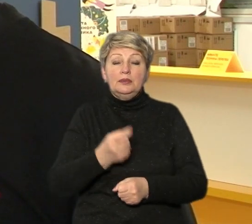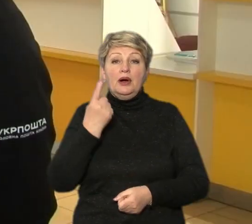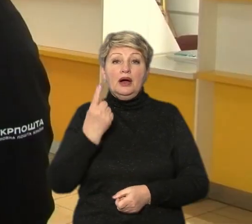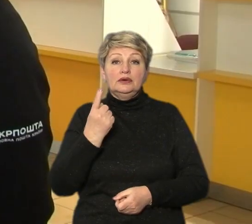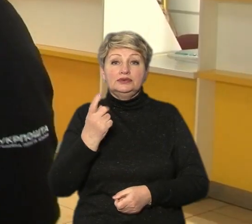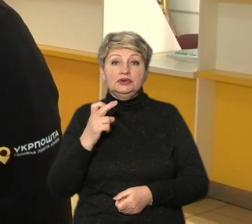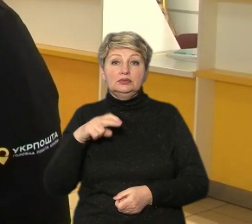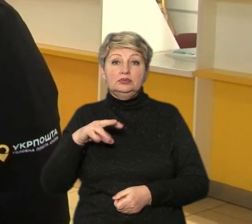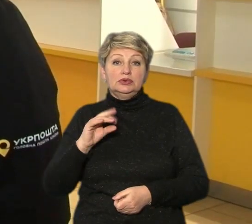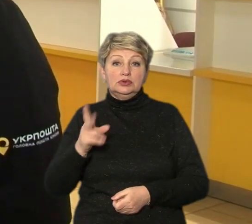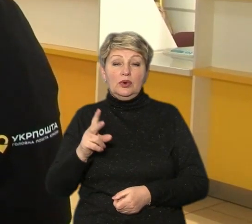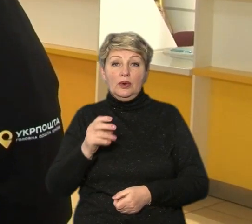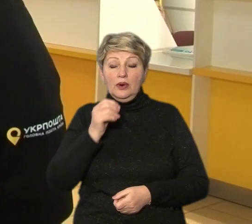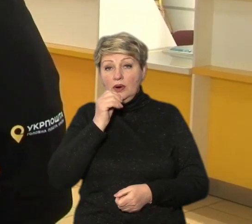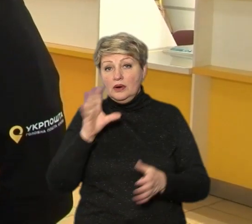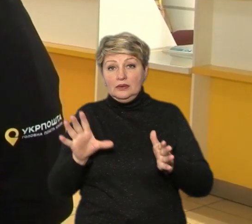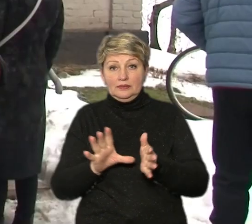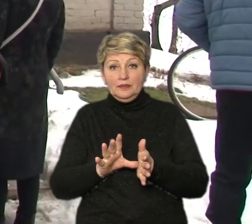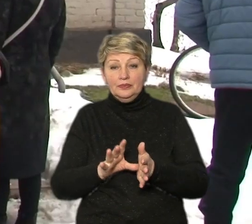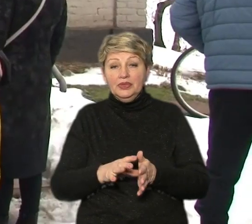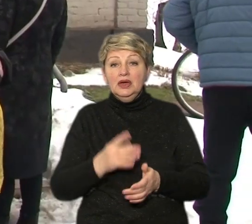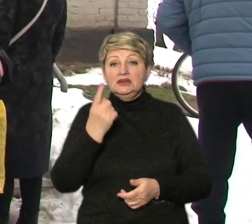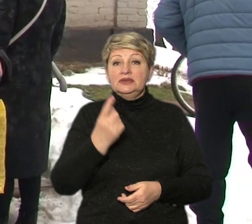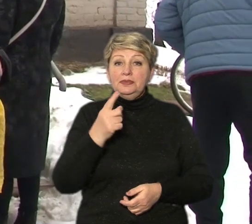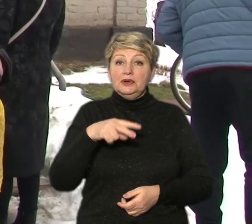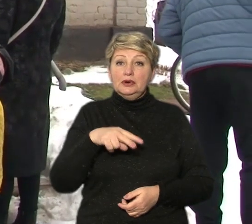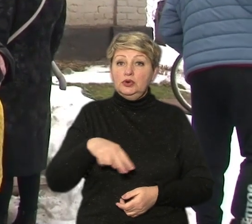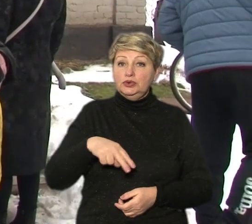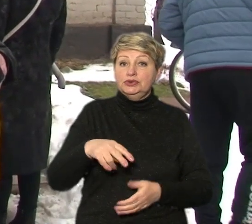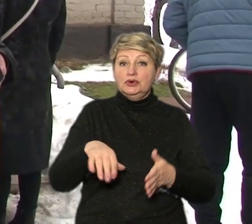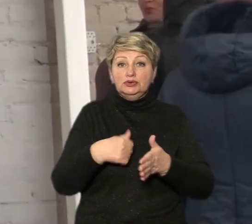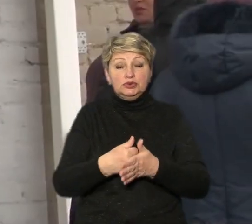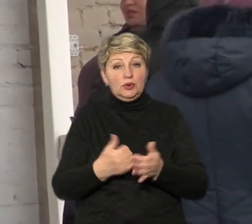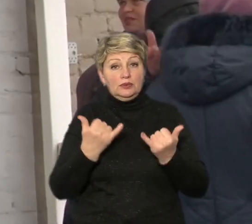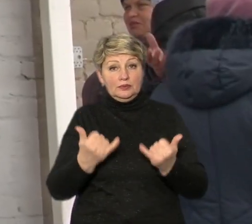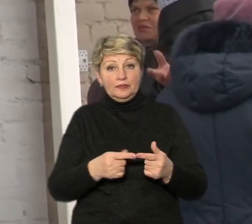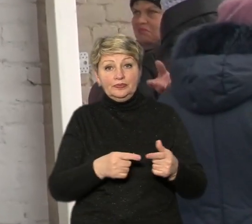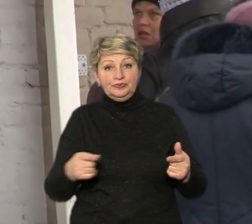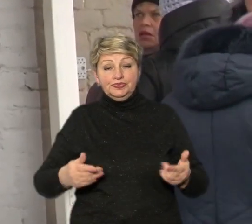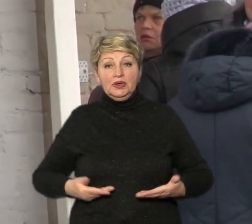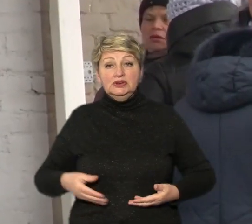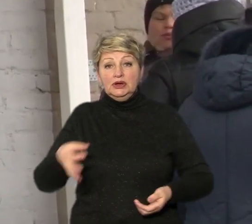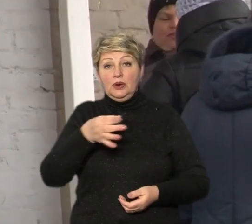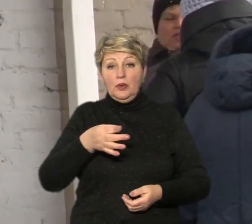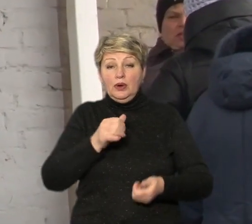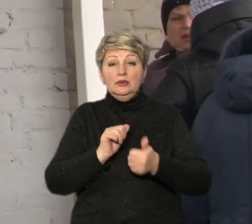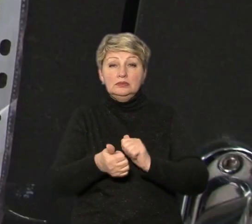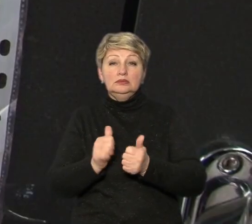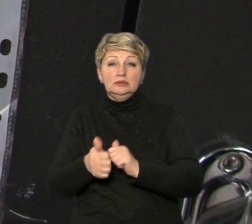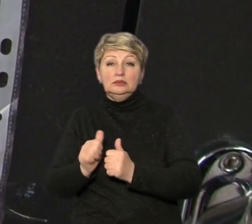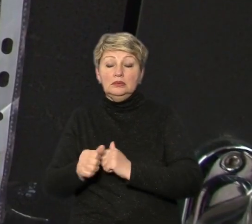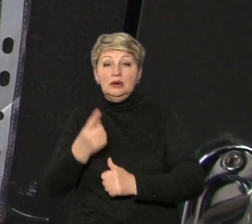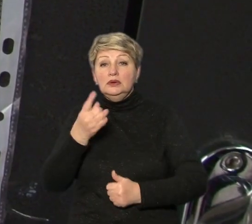електростанції. Із 1 лютого і до нині, зазначає, у відділеннях «Укрпошти» Черкасьщини жителі області вміняли мільйон лампочок.